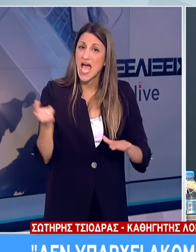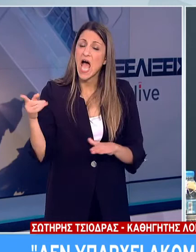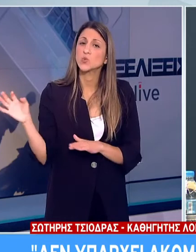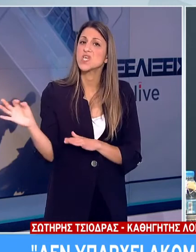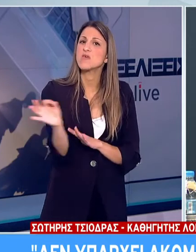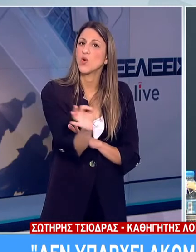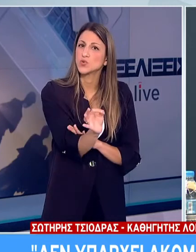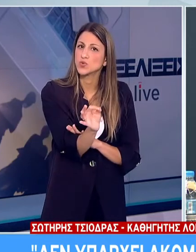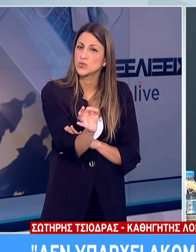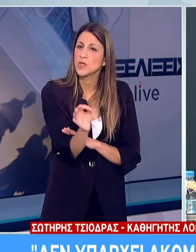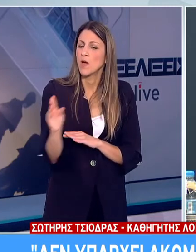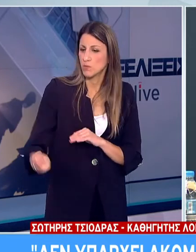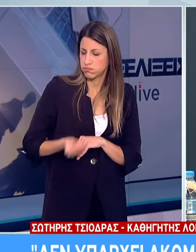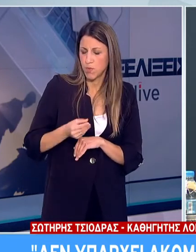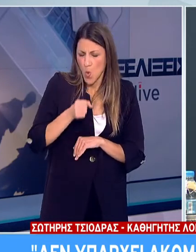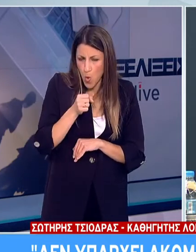προσφέρουν κάποια νοσία